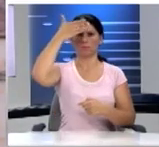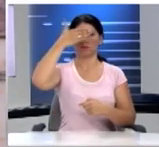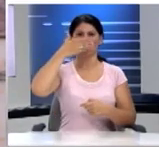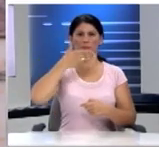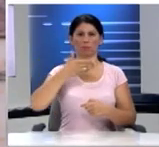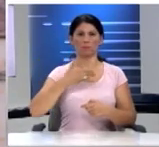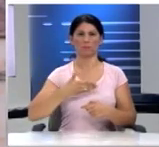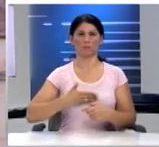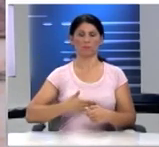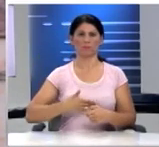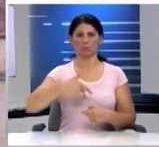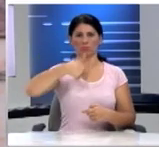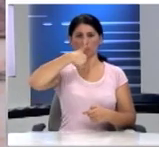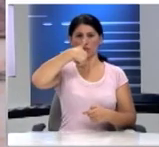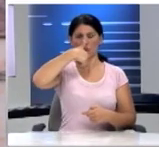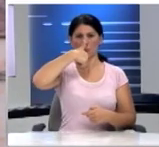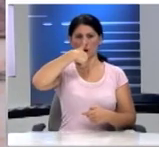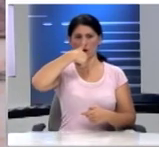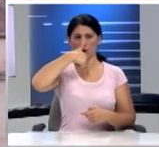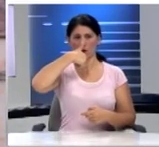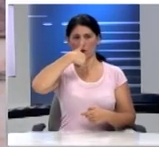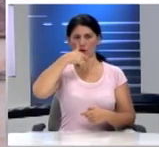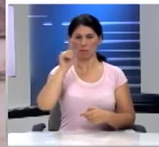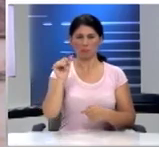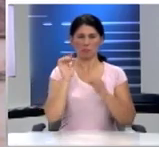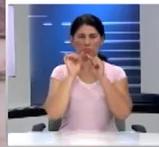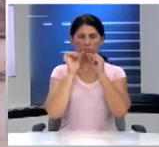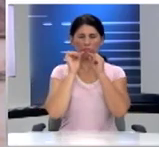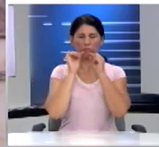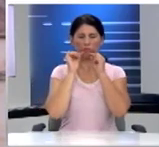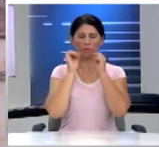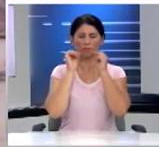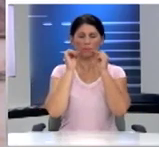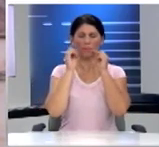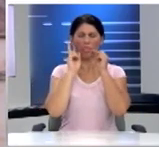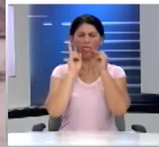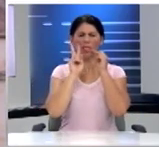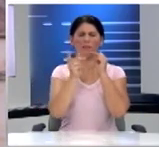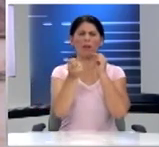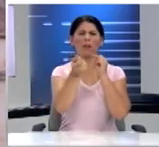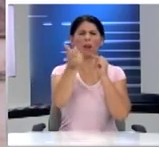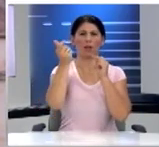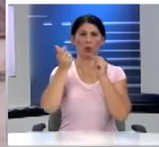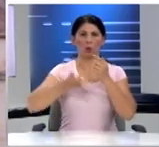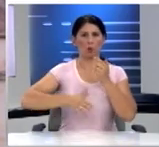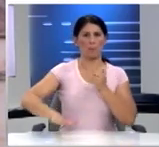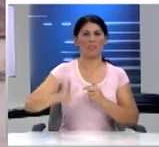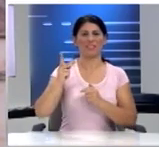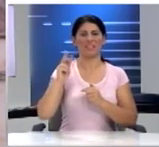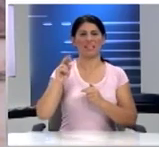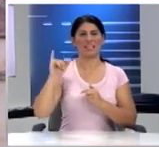διακριτικό Σε μνό Σχεδόν αδιόρατο χαμόγελο Του παιδιού του Κρητίου